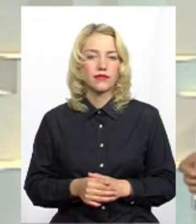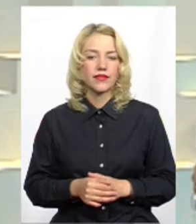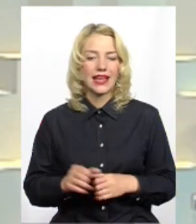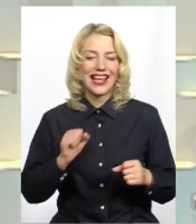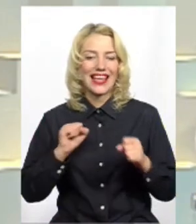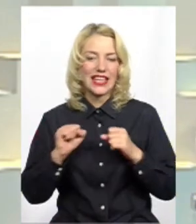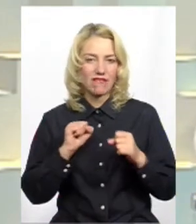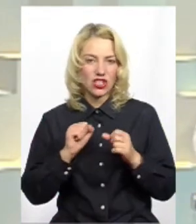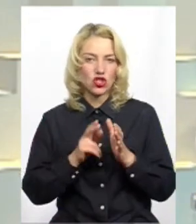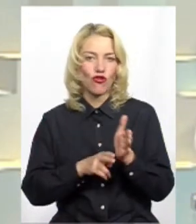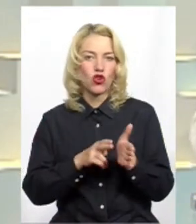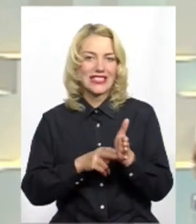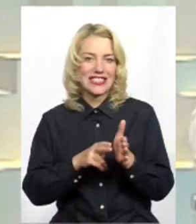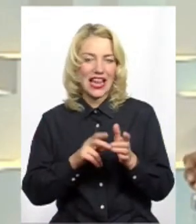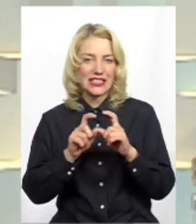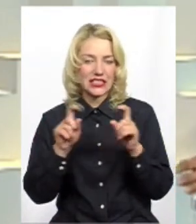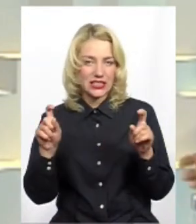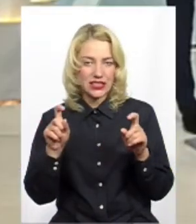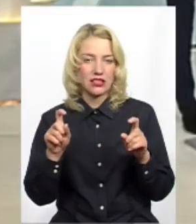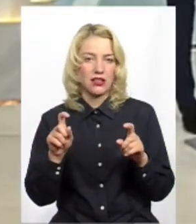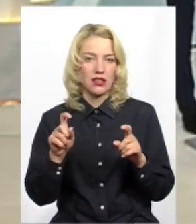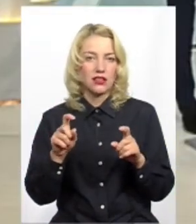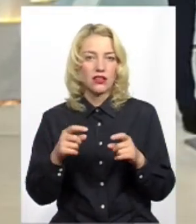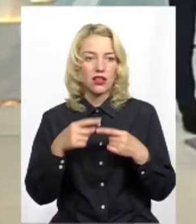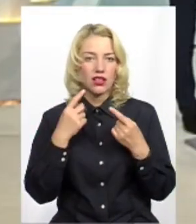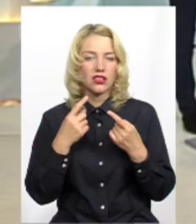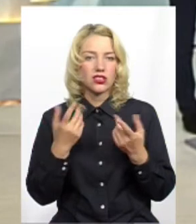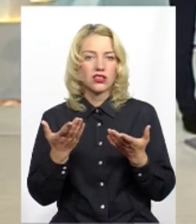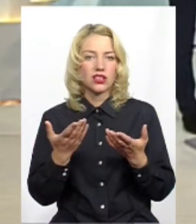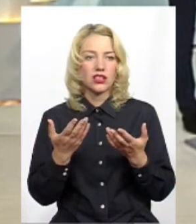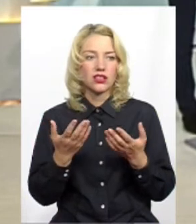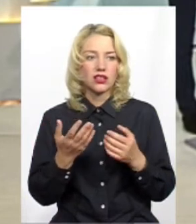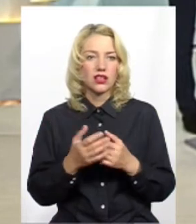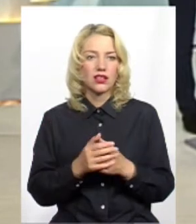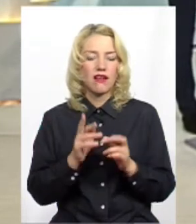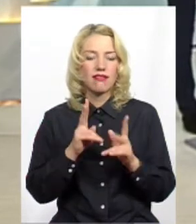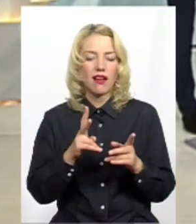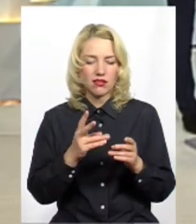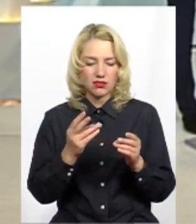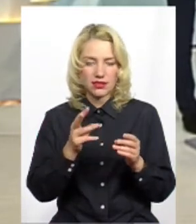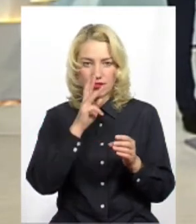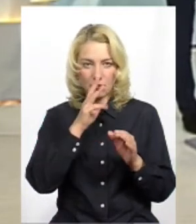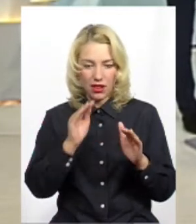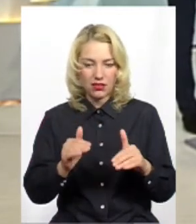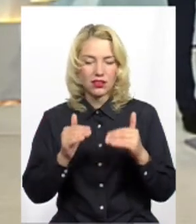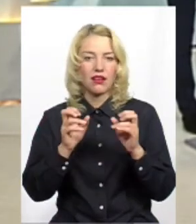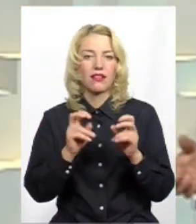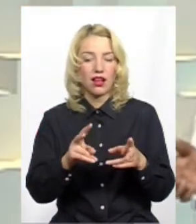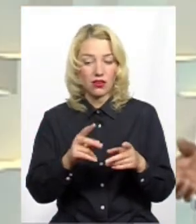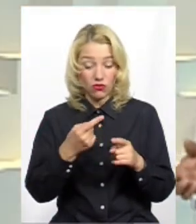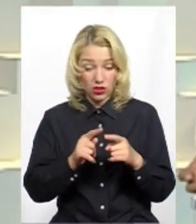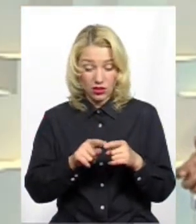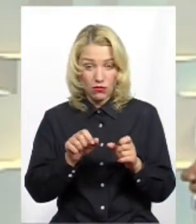Керівництво залізниці каже, з якої ніжи ви можете дістати ту заробітну плату. Якраз цей ніжи ми можемо дістати.